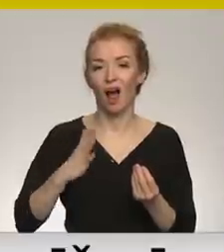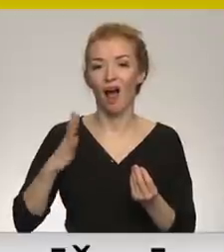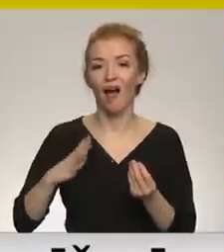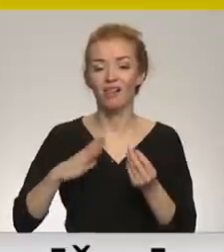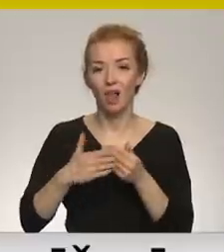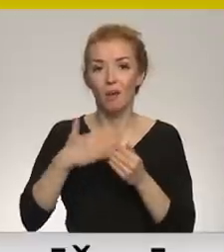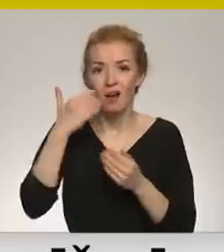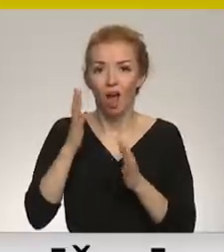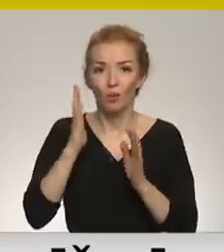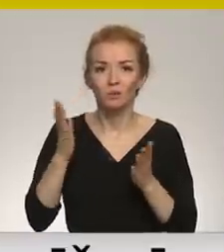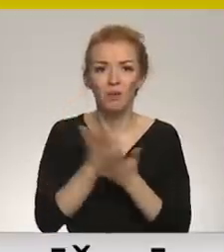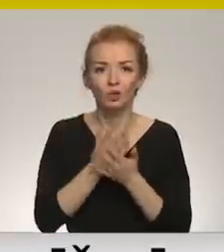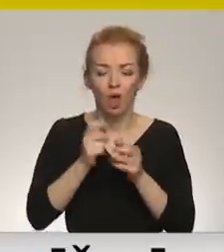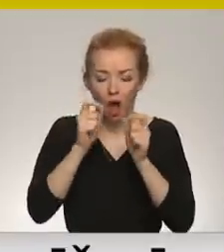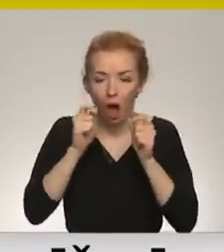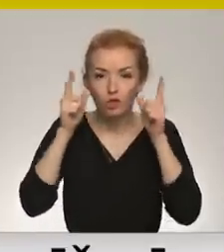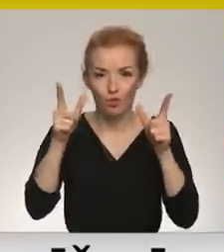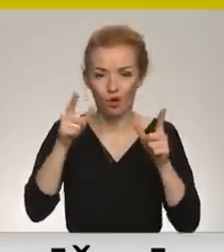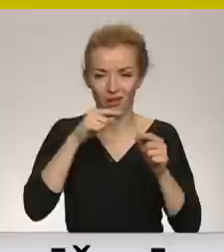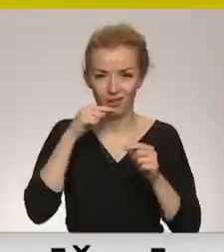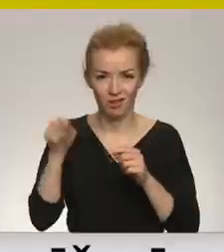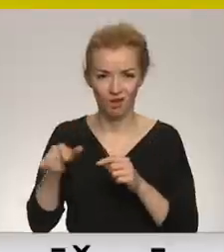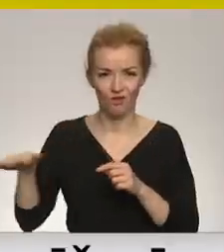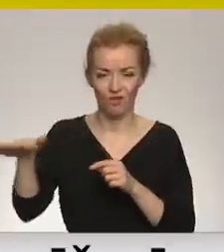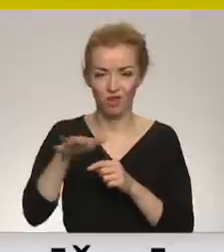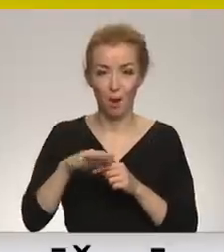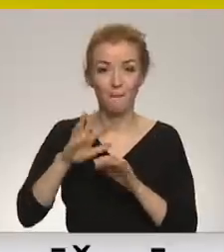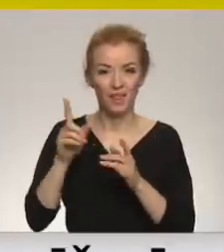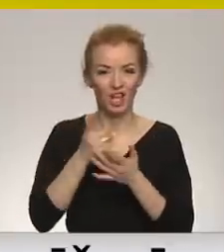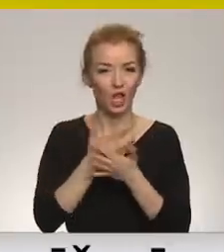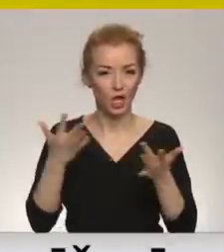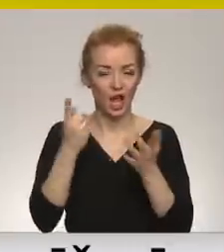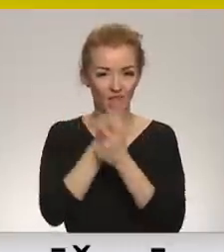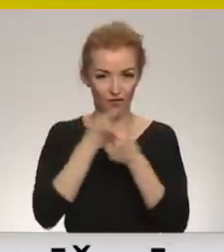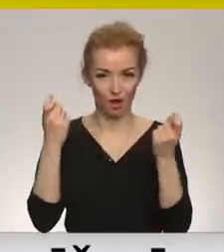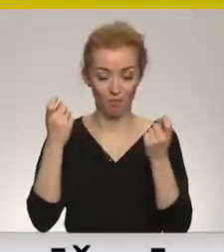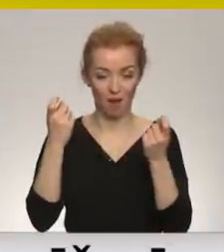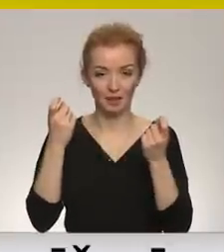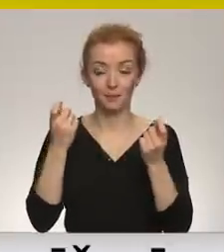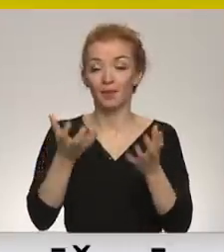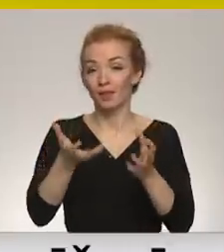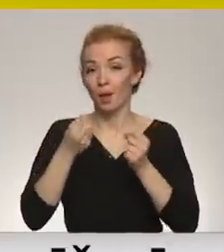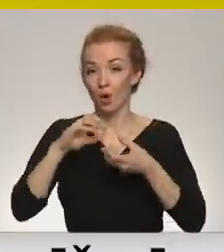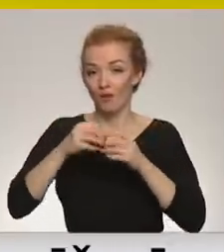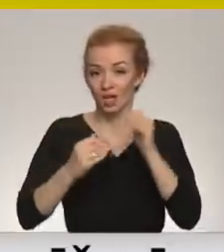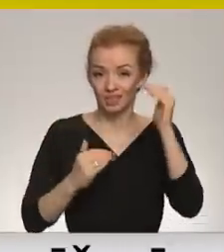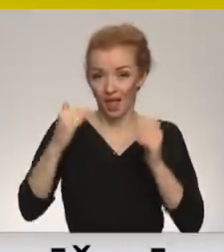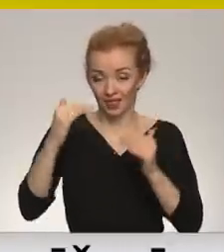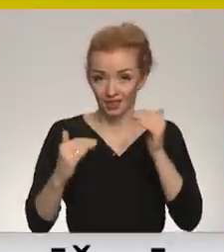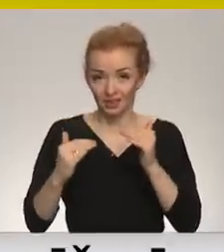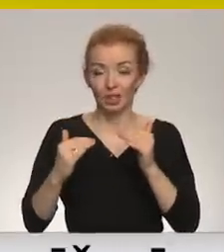Krievijā. Un ņemot vērā šo dažādo informācijas telpu, ņemot vērā statistiku, šī kara